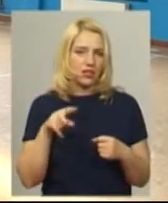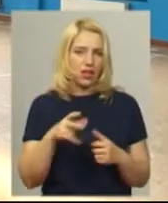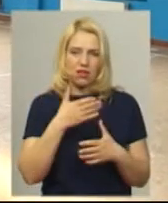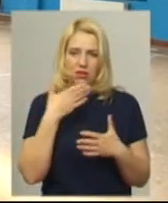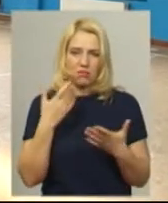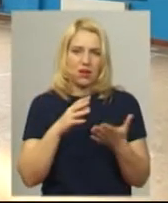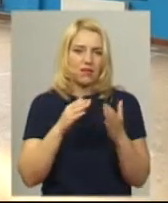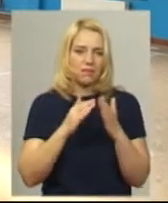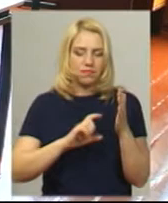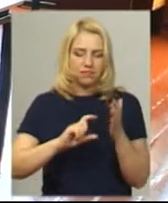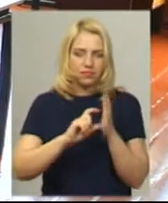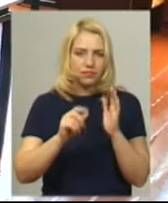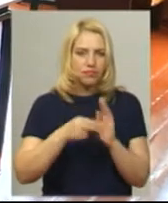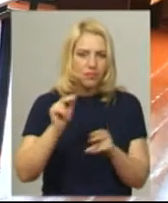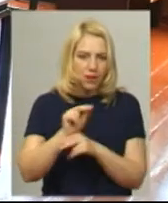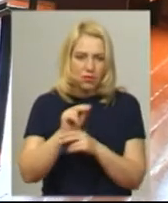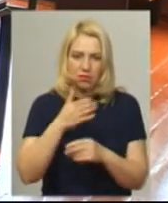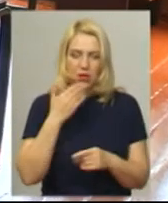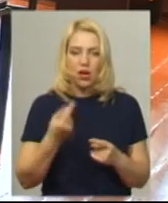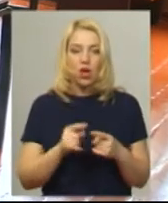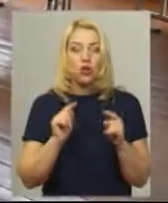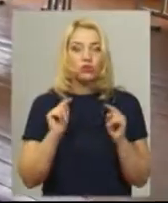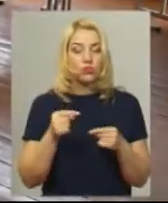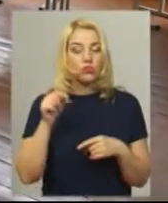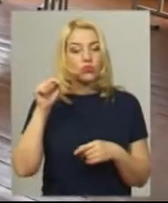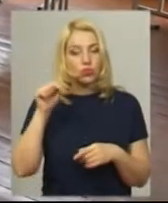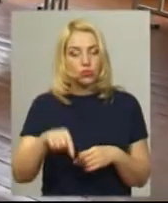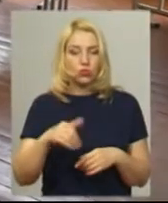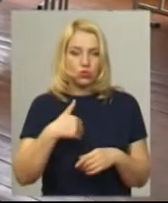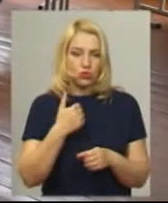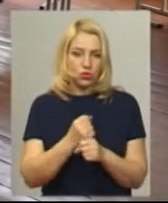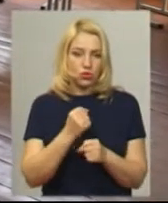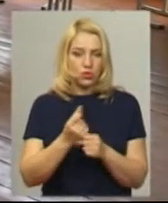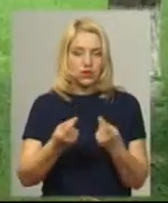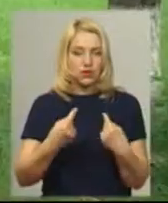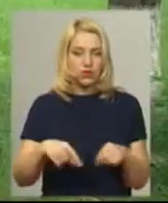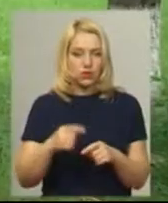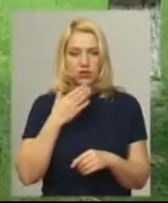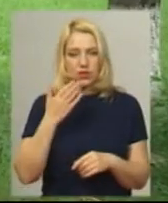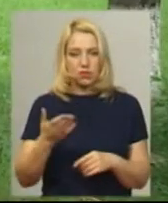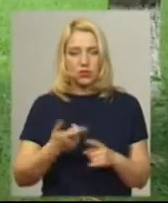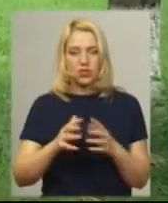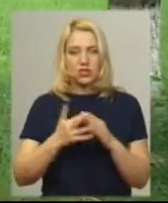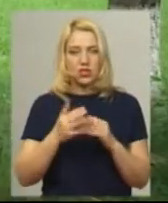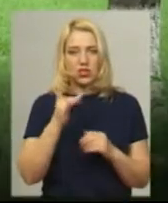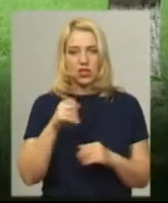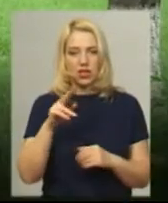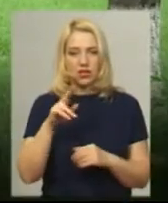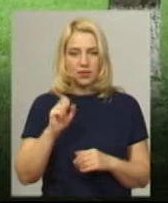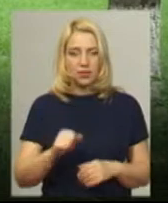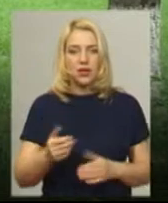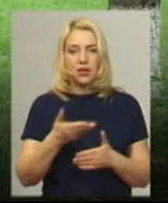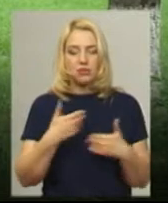територія. Чому тут хочуть зробити дев'ятирічку філію, запитуємо заступника голови Меджибіської селищної ради. Ми чекали пропозицій від